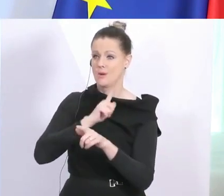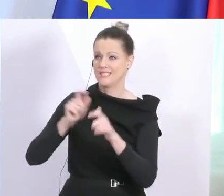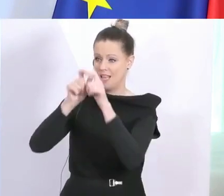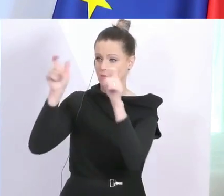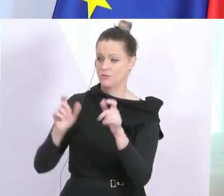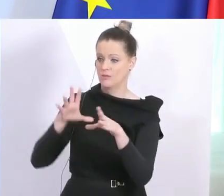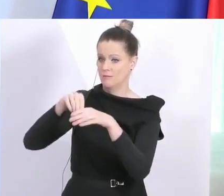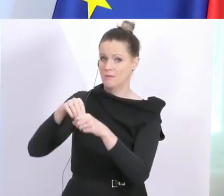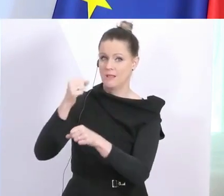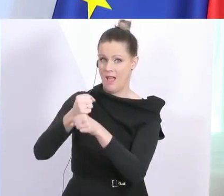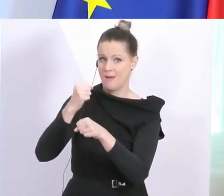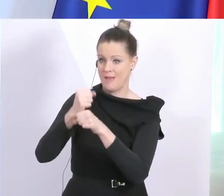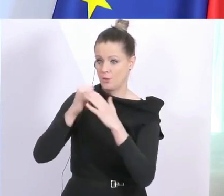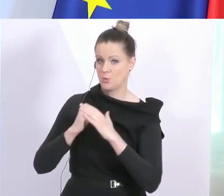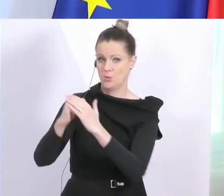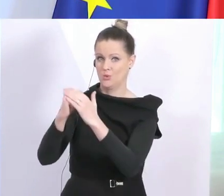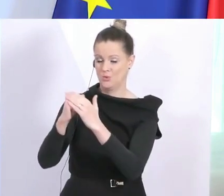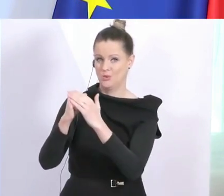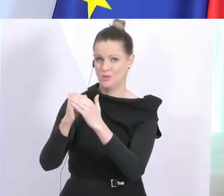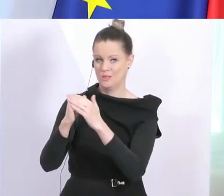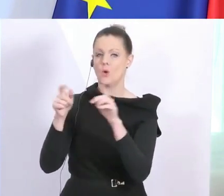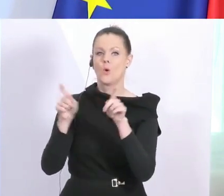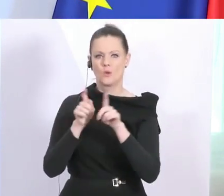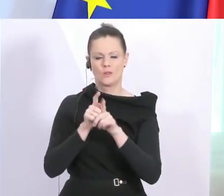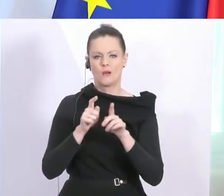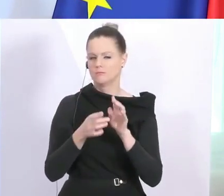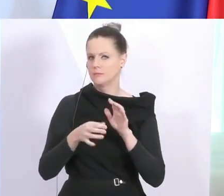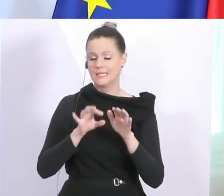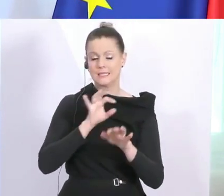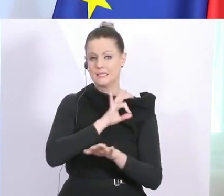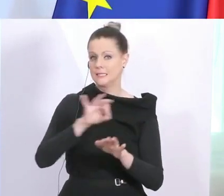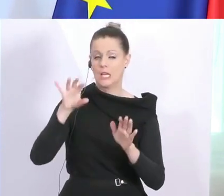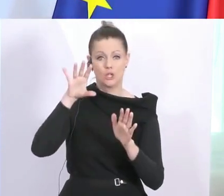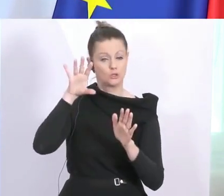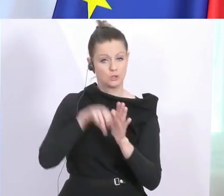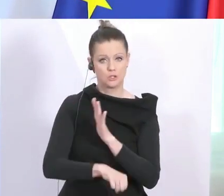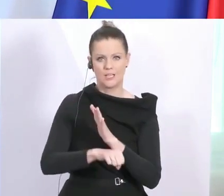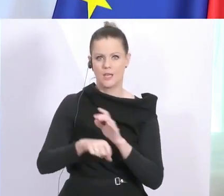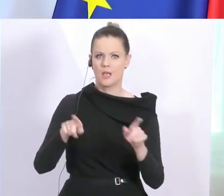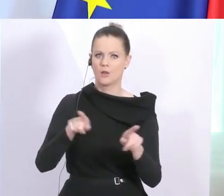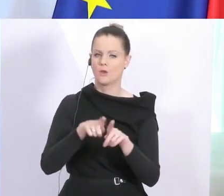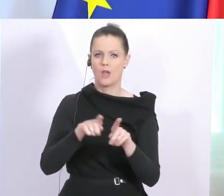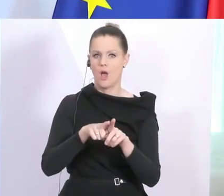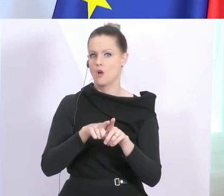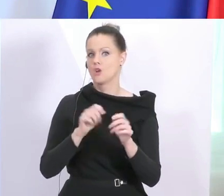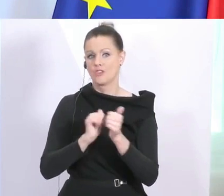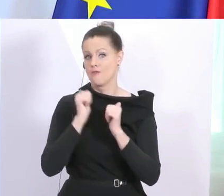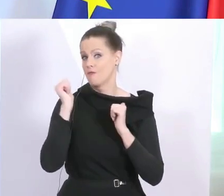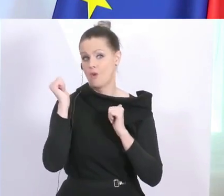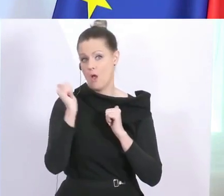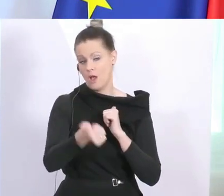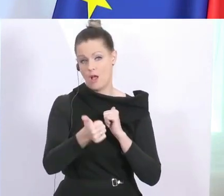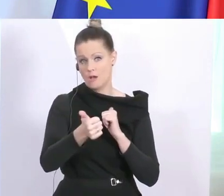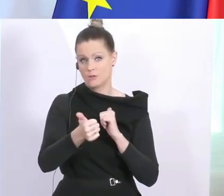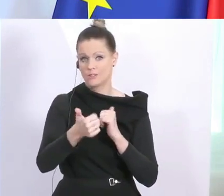Kolleginnen vor Ort. Und darüber hinaus gibt es eine sehr strenge und das wurde schon sehr frühzeitig veranlasst und nachhaltige